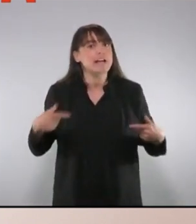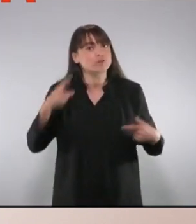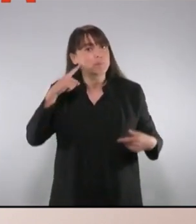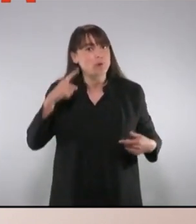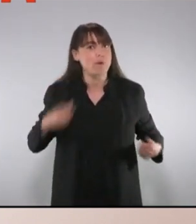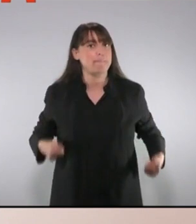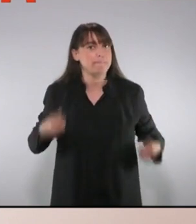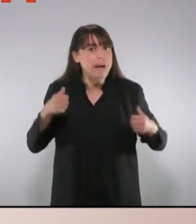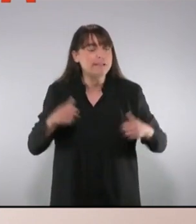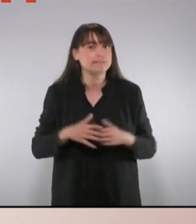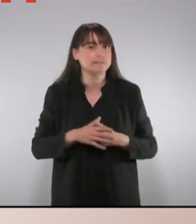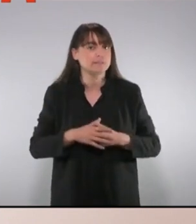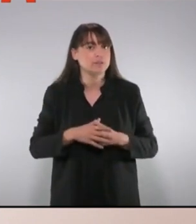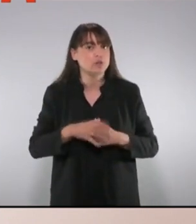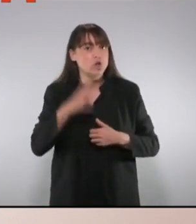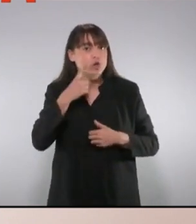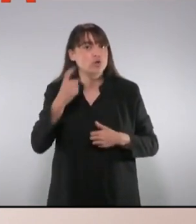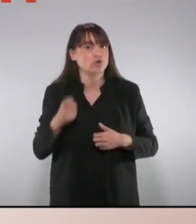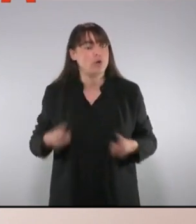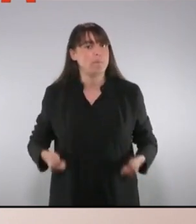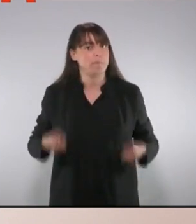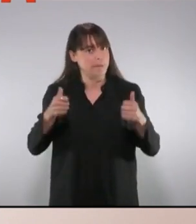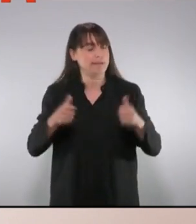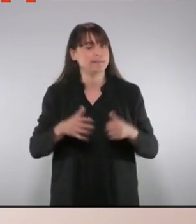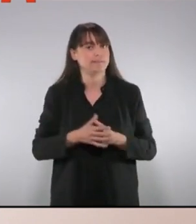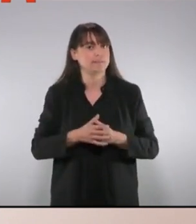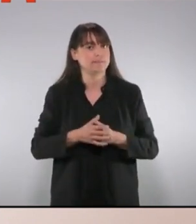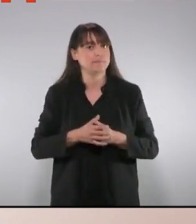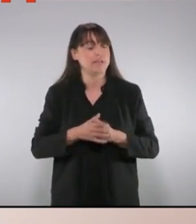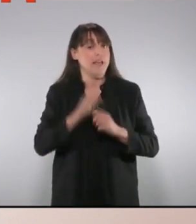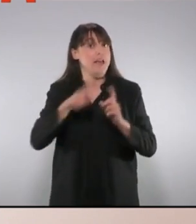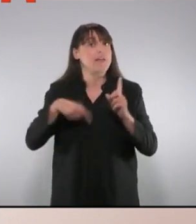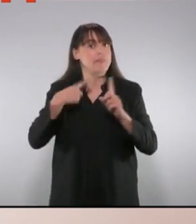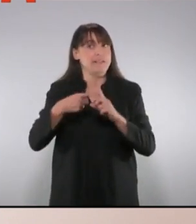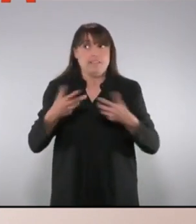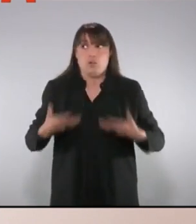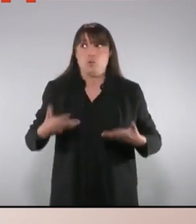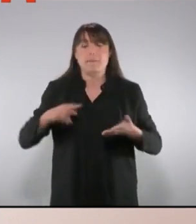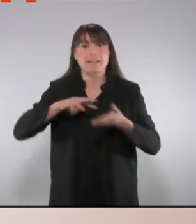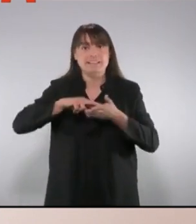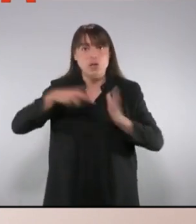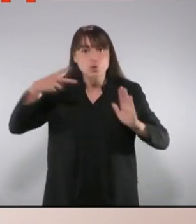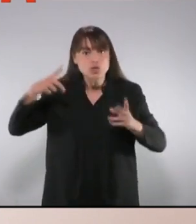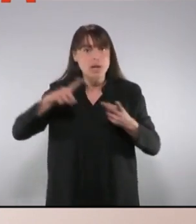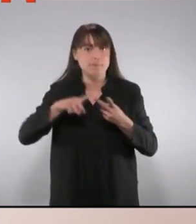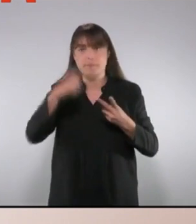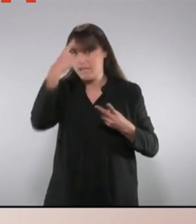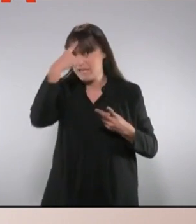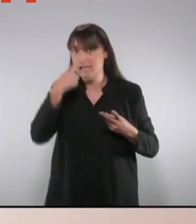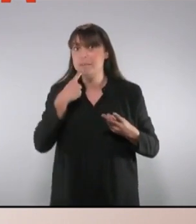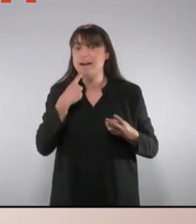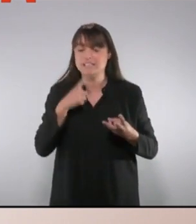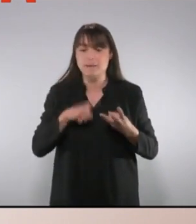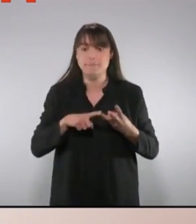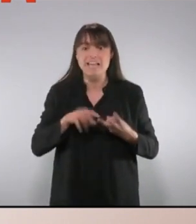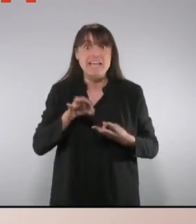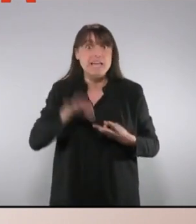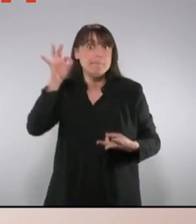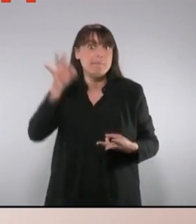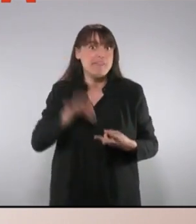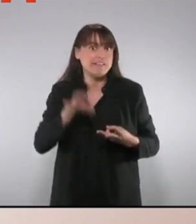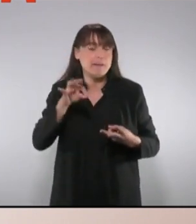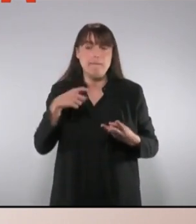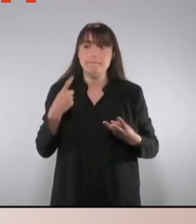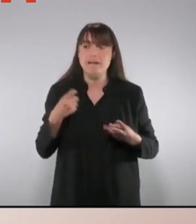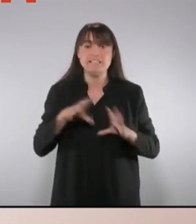A l'hora, ens trobem en un moment en què les tecnologies, la imatge, la immediatesa, sumada a la necessitat sovint de